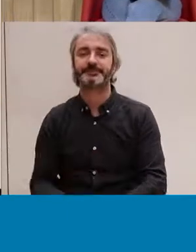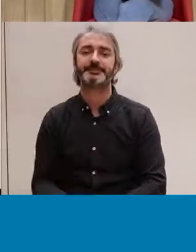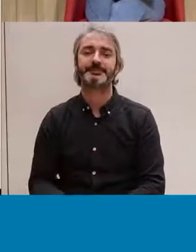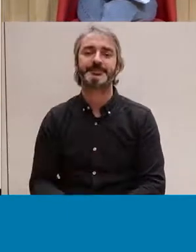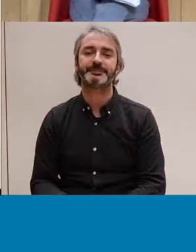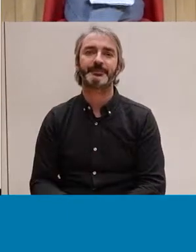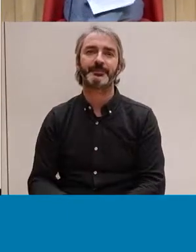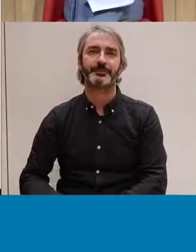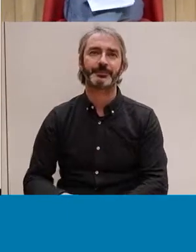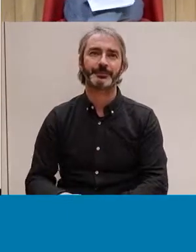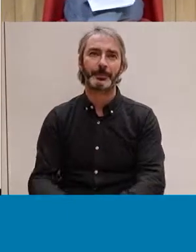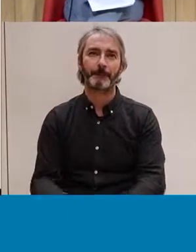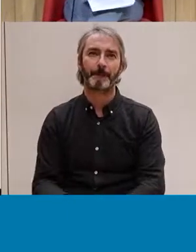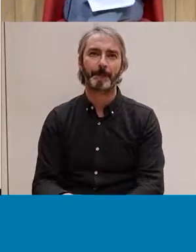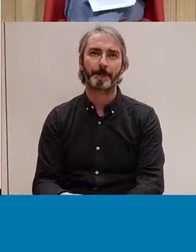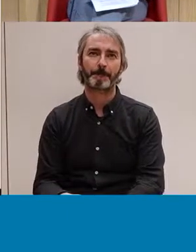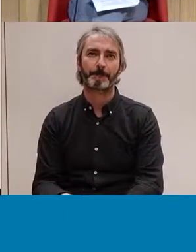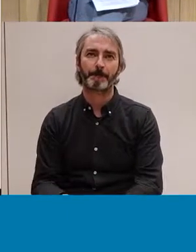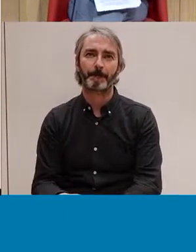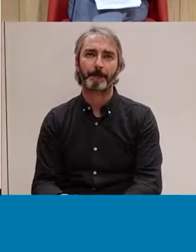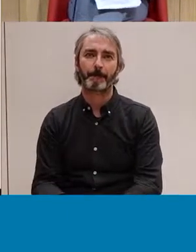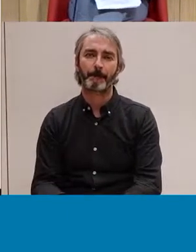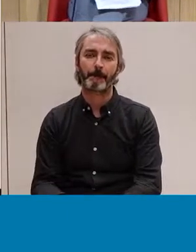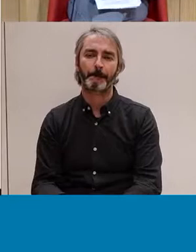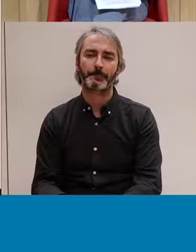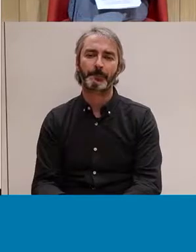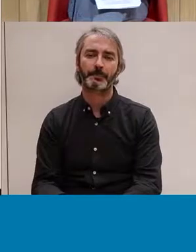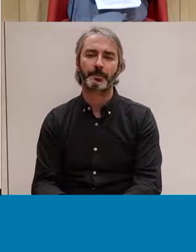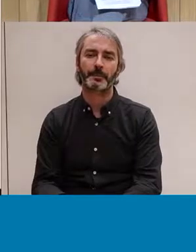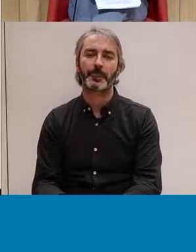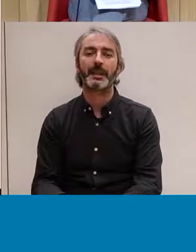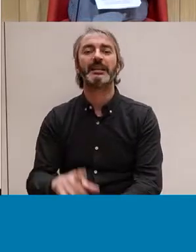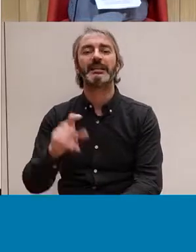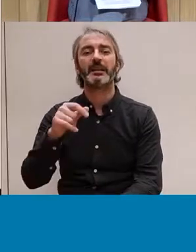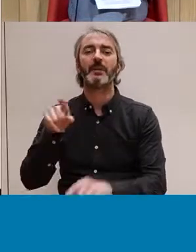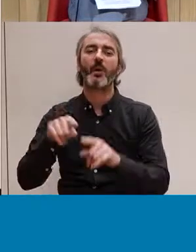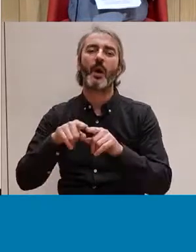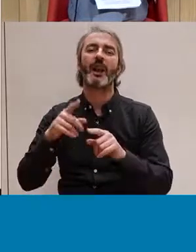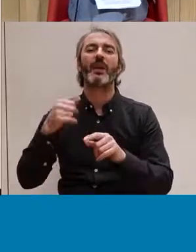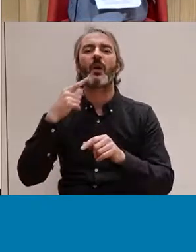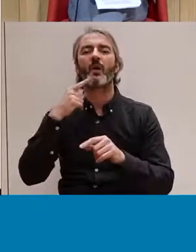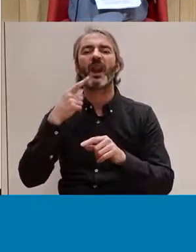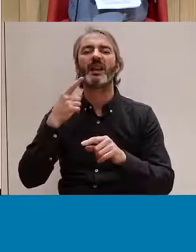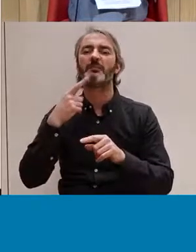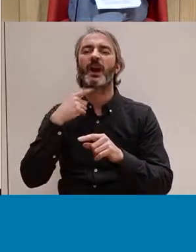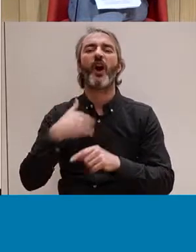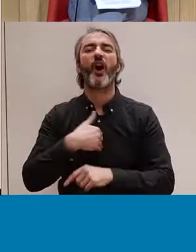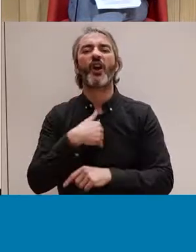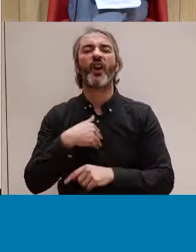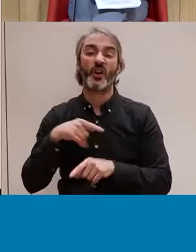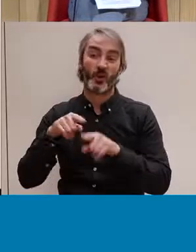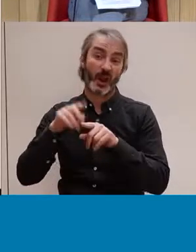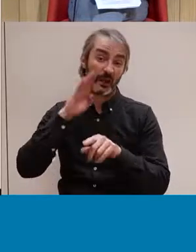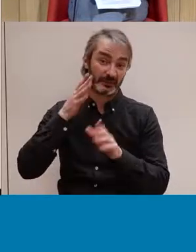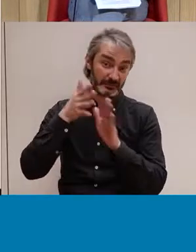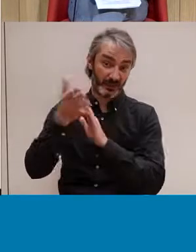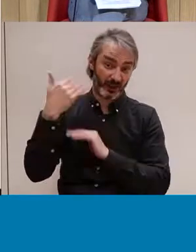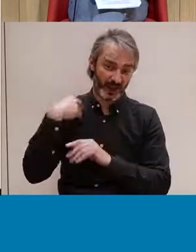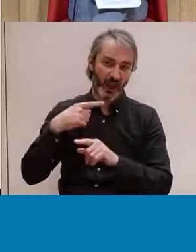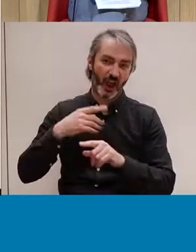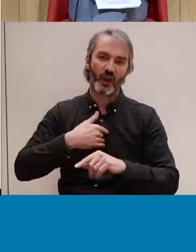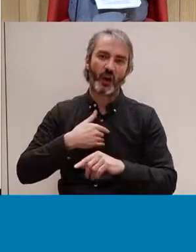Per altra banda, també hem volgut fugir una mica del tema dels estereotips, és a dir, trencar una mica amb aquests rols de gènere que us estava dient que